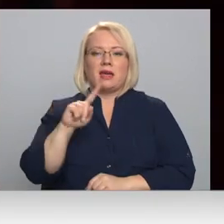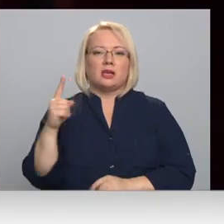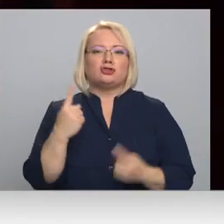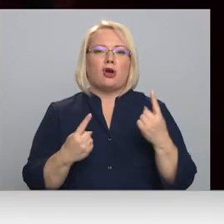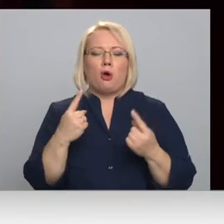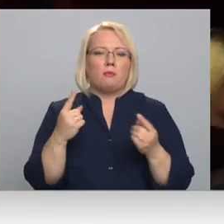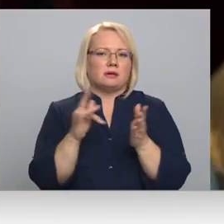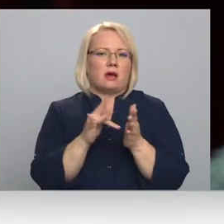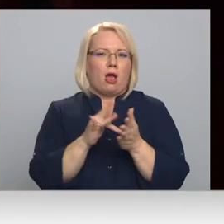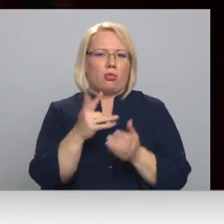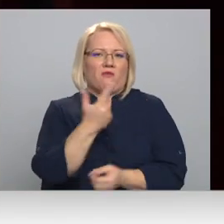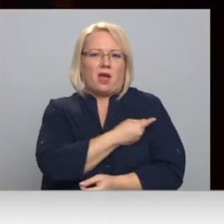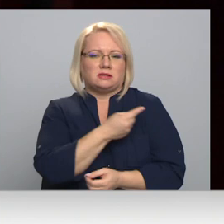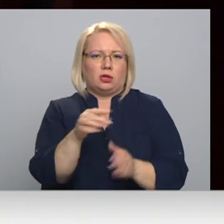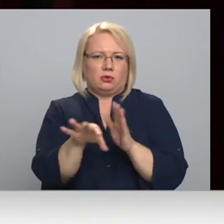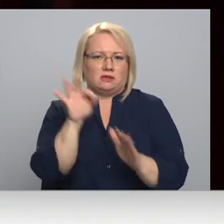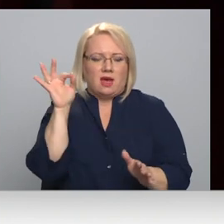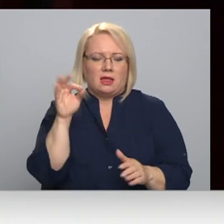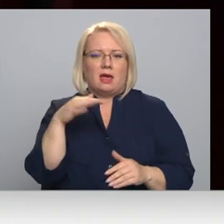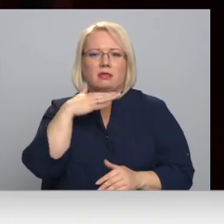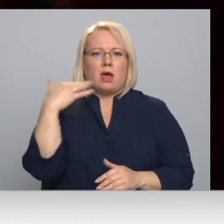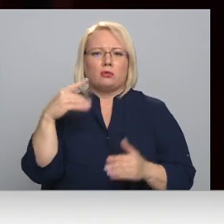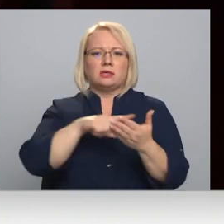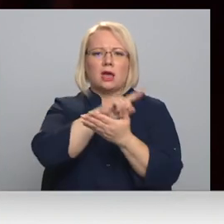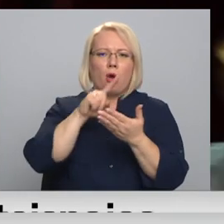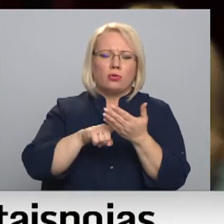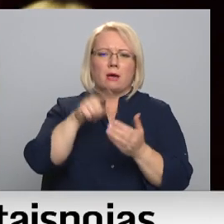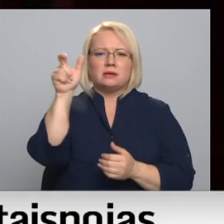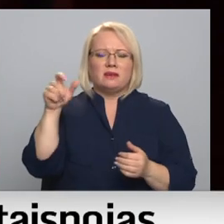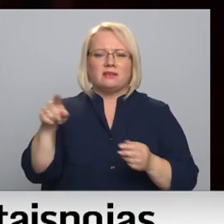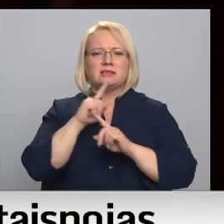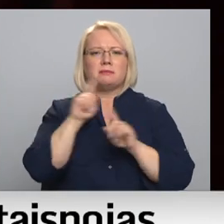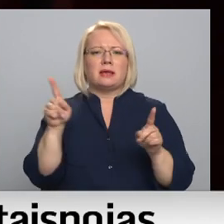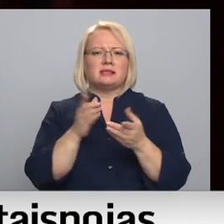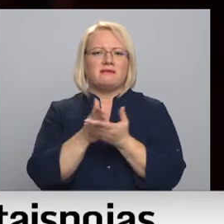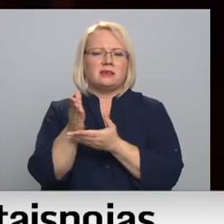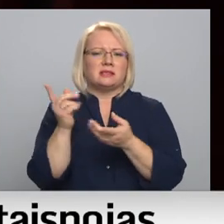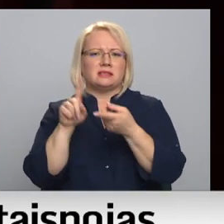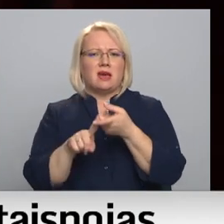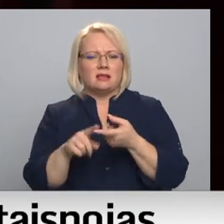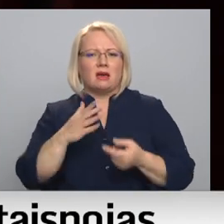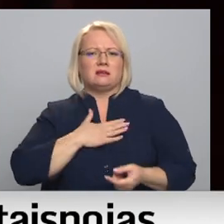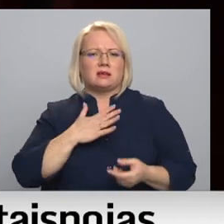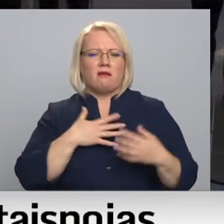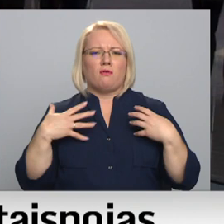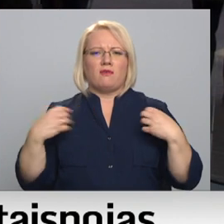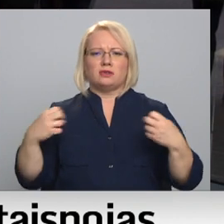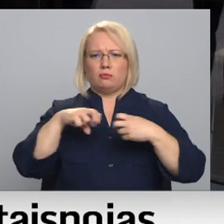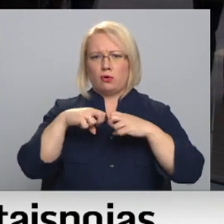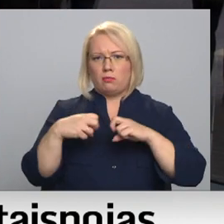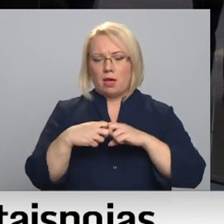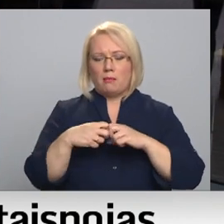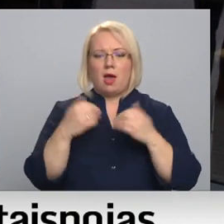izvēlēties, ja ne tiešām izvēlēties. Ļoti daudz jautājumu cilvēkiem specifiski saistīt ar savām veselības problēmām.